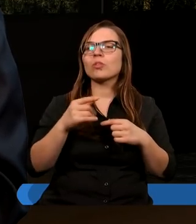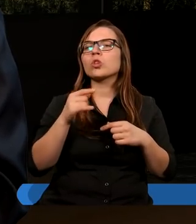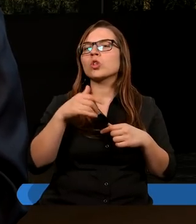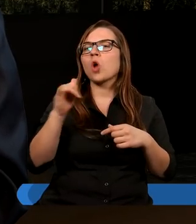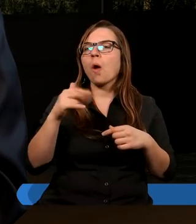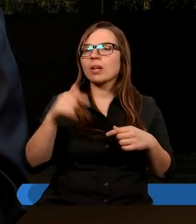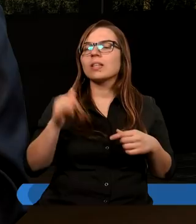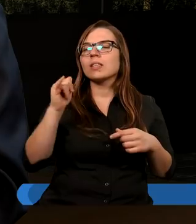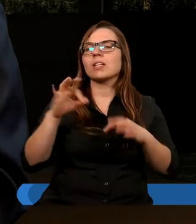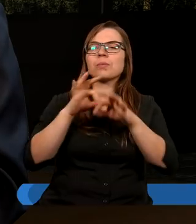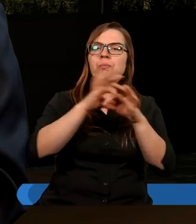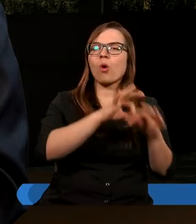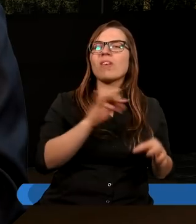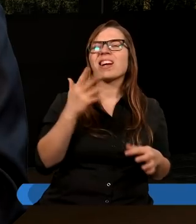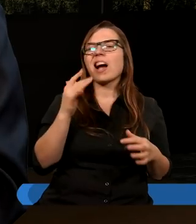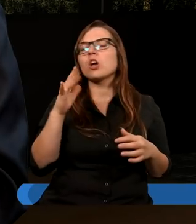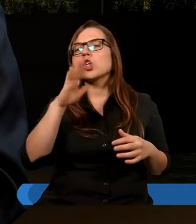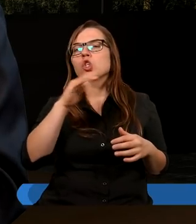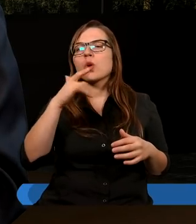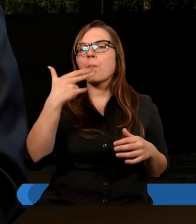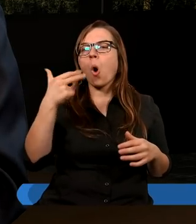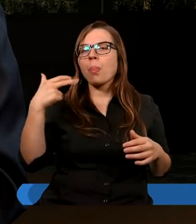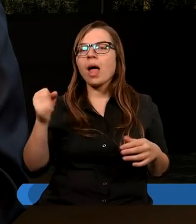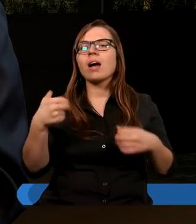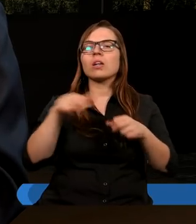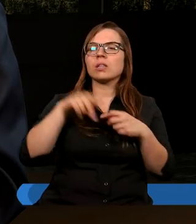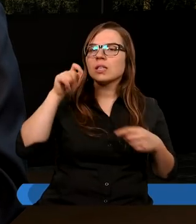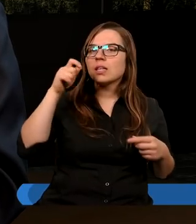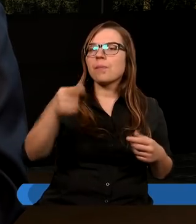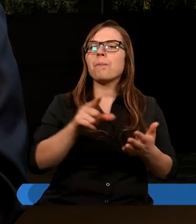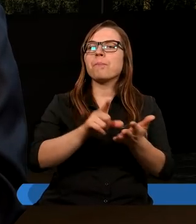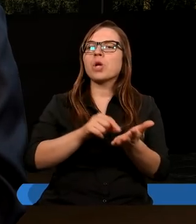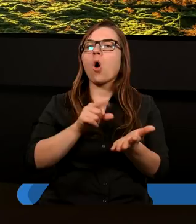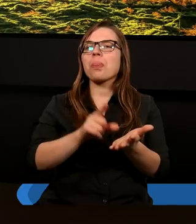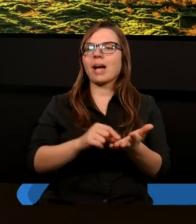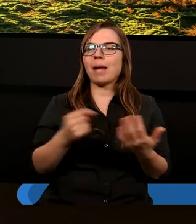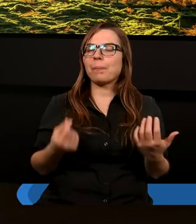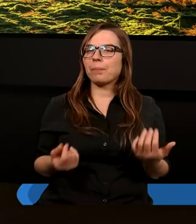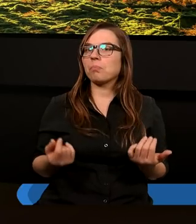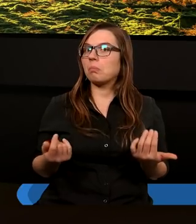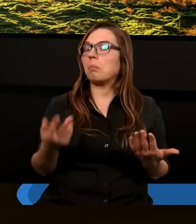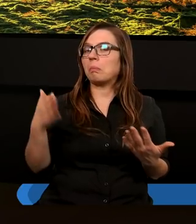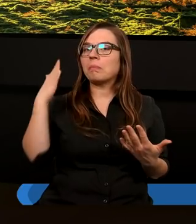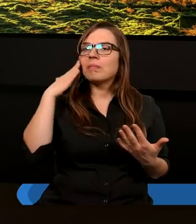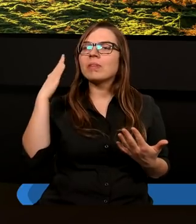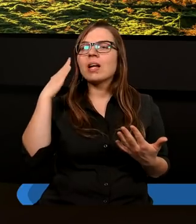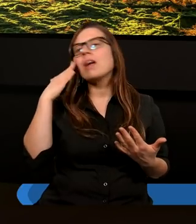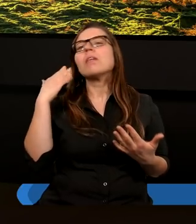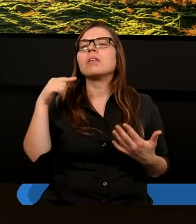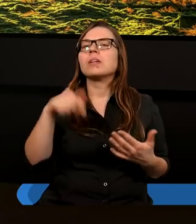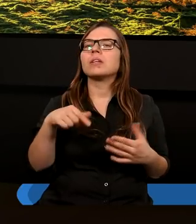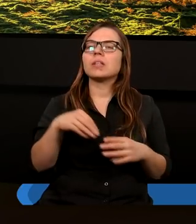i sprowadź niejakiego Szymona, którego nazywają Piotrem. I wiemy, że w tym samym